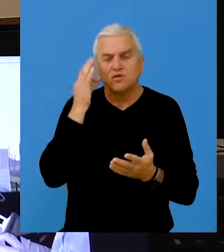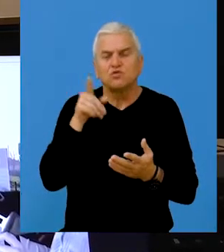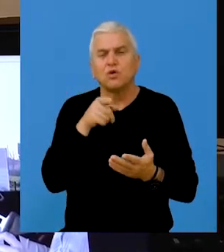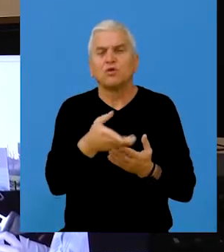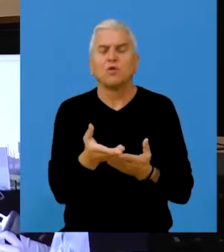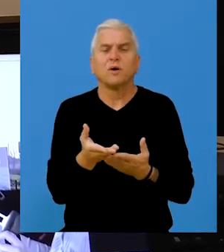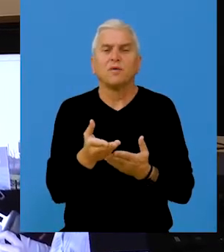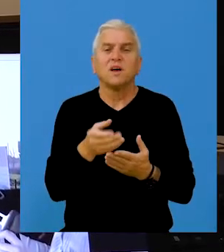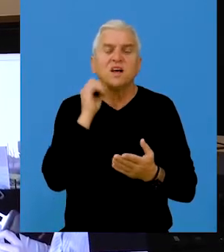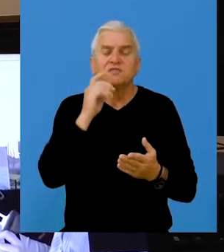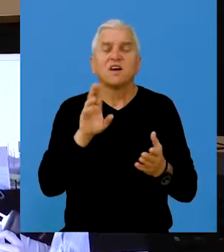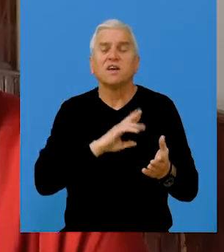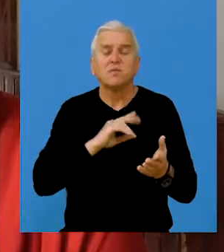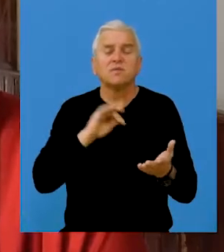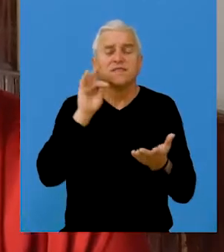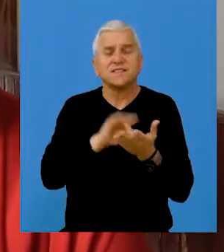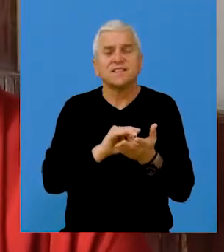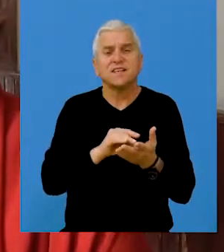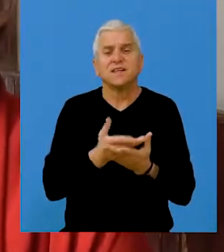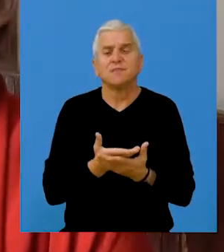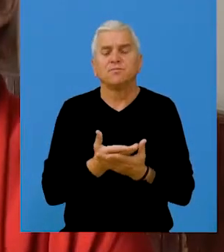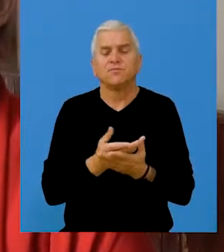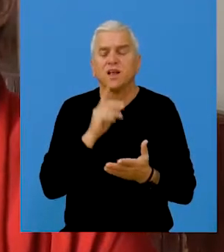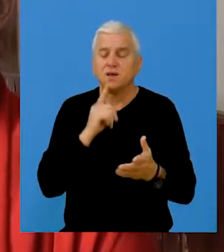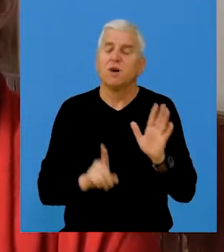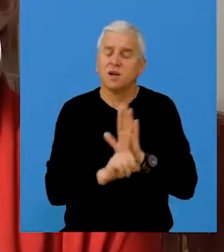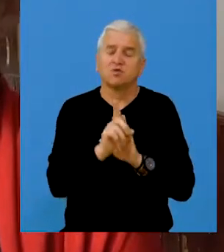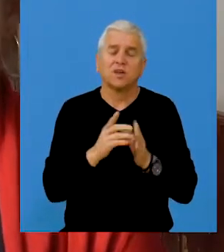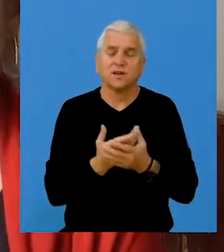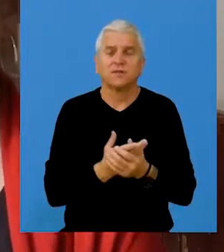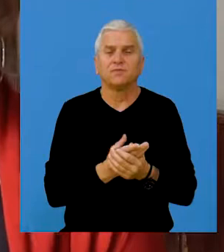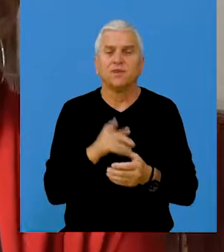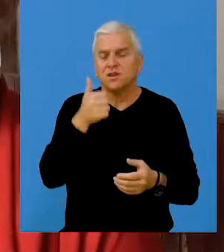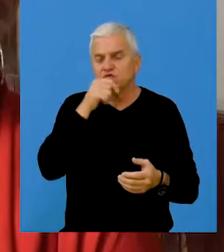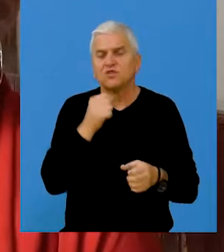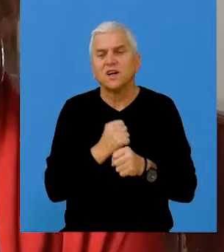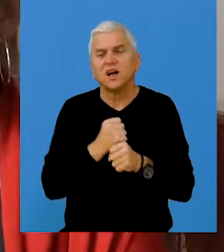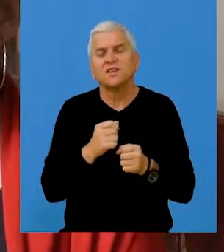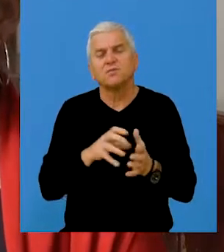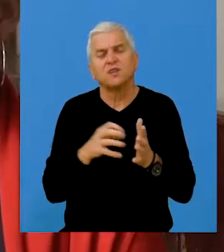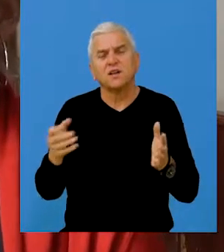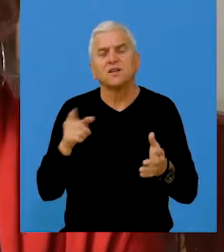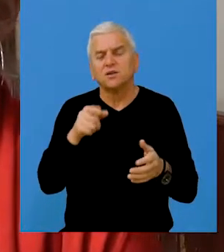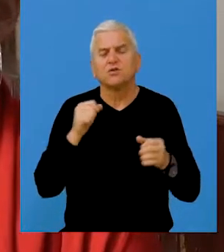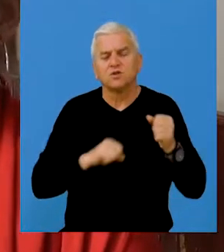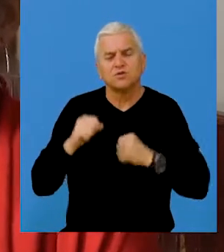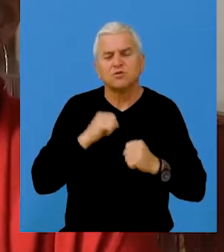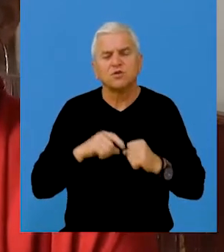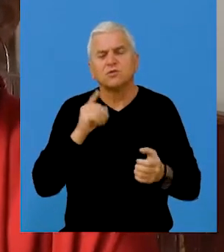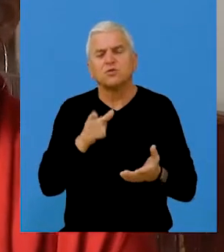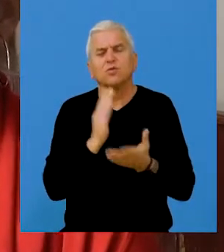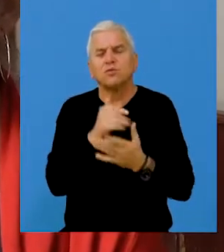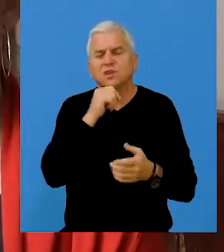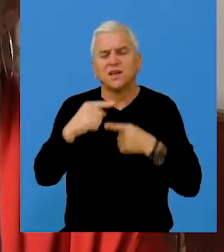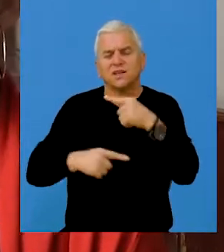Tako da svaki put smo postigli cilj, zapravo ima efekta ovo što radimo i zato se